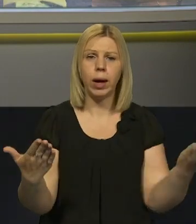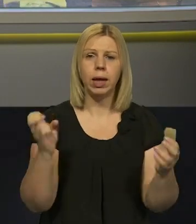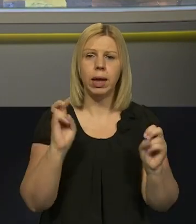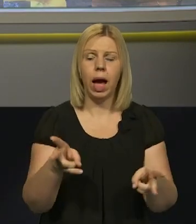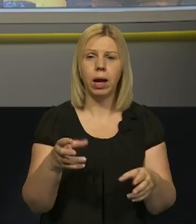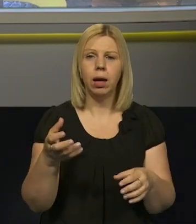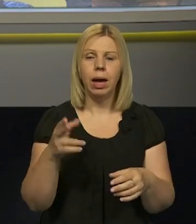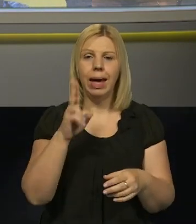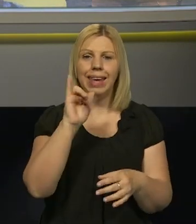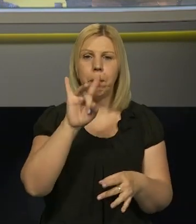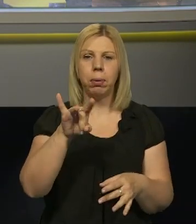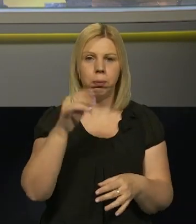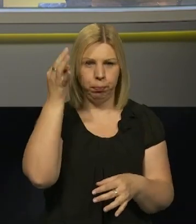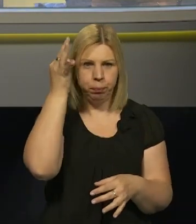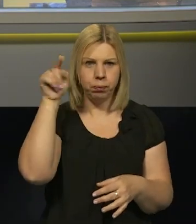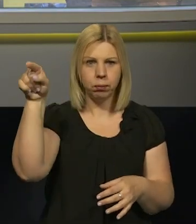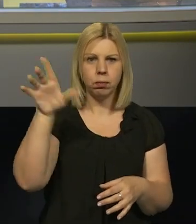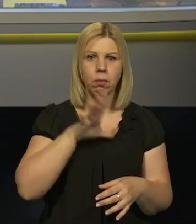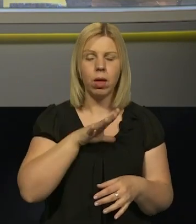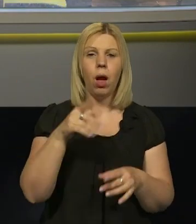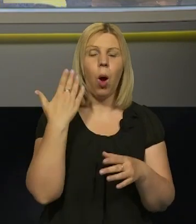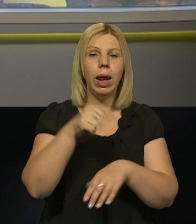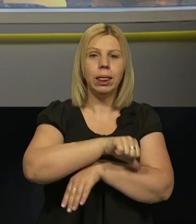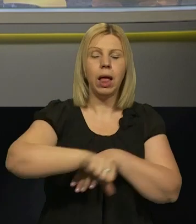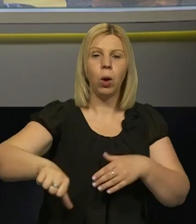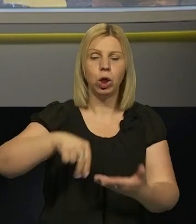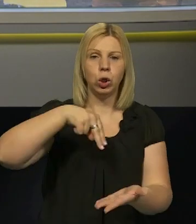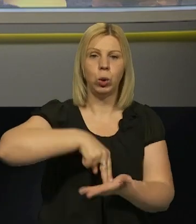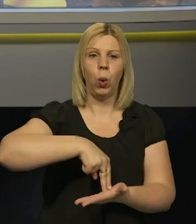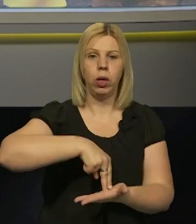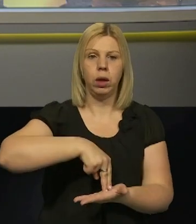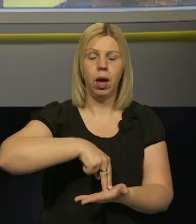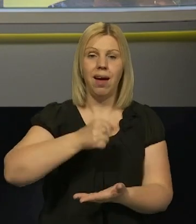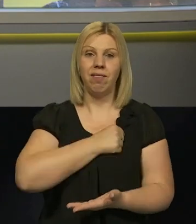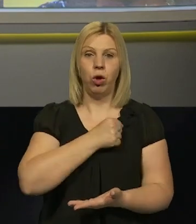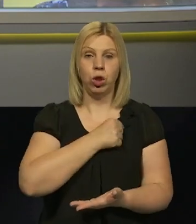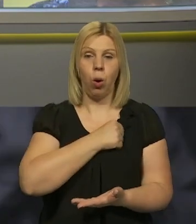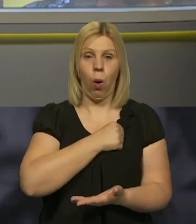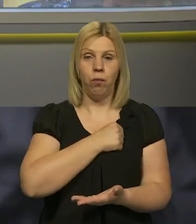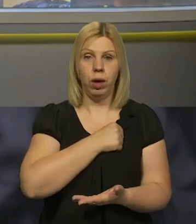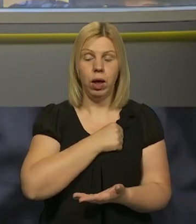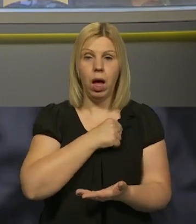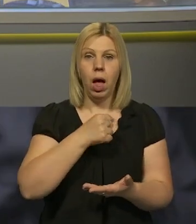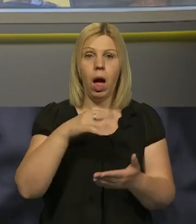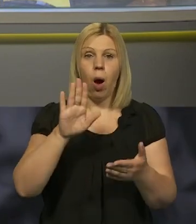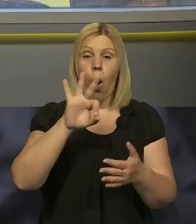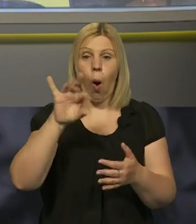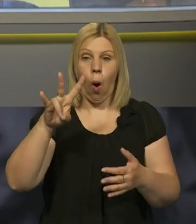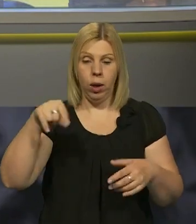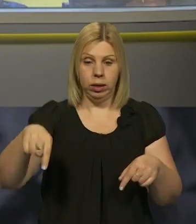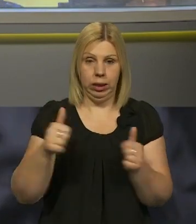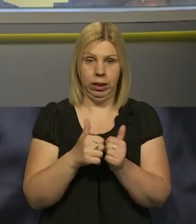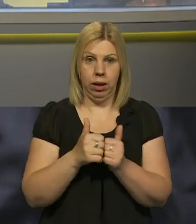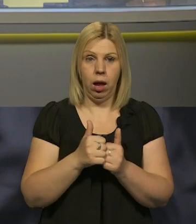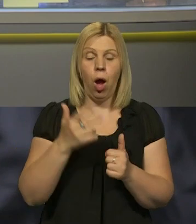як на Північному Кіпрі. Коли на кордоні стоїть військовий під флагом ООН, і